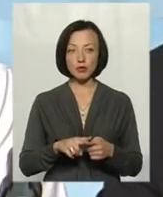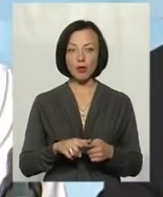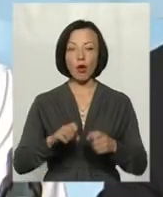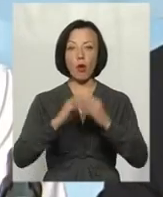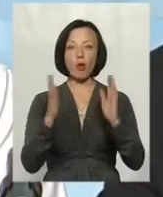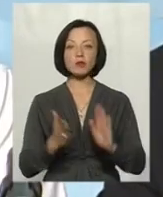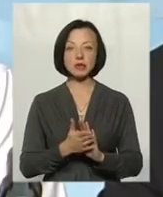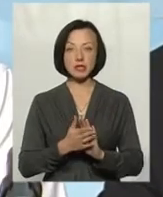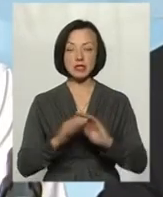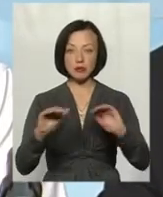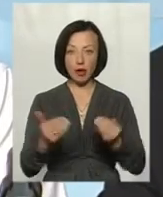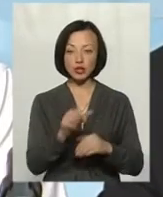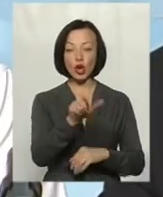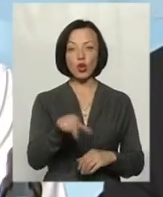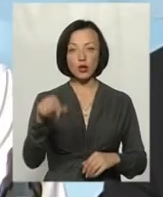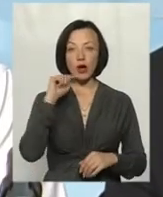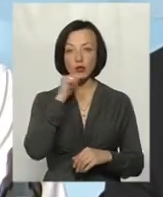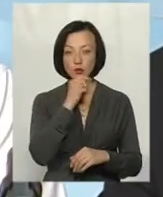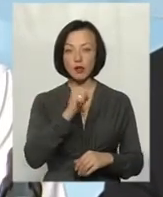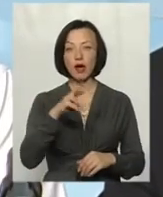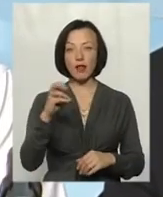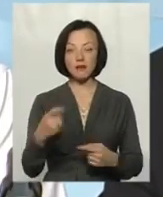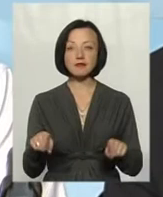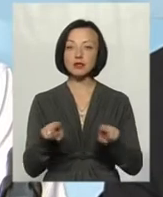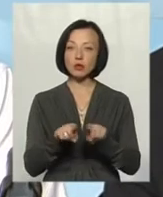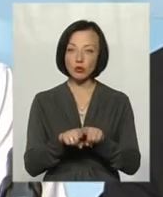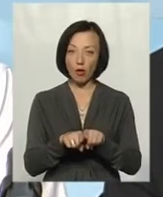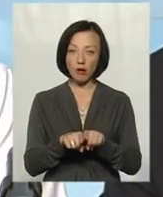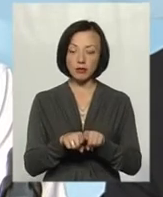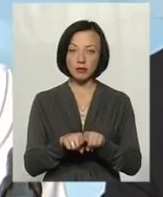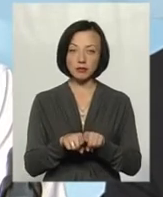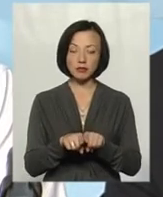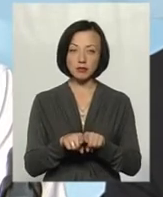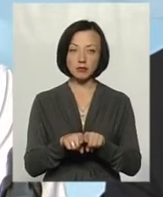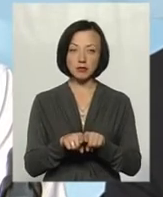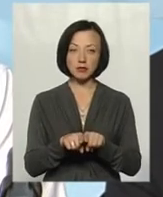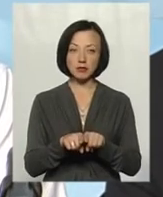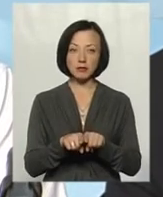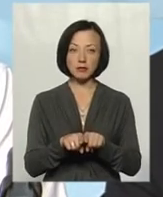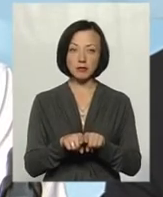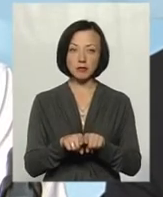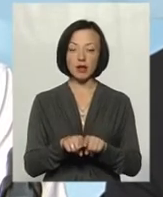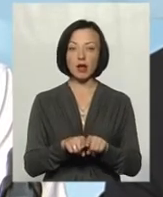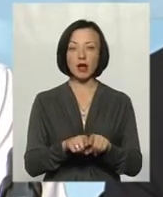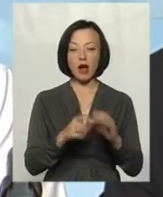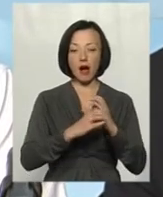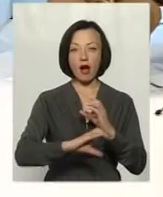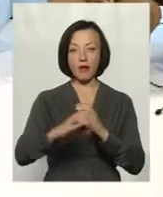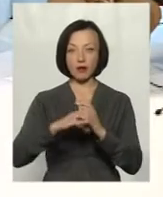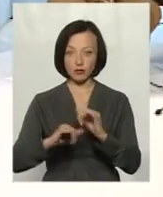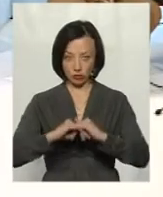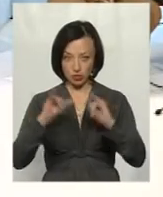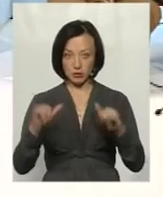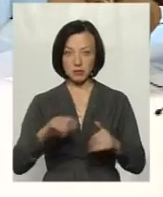обсяги зменшились, люди економлять, але все одно... Разом з тим, мережа водоканалу зростає? Звичайно,